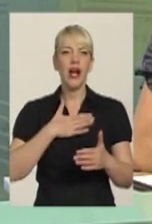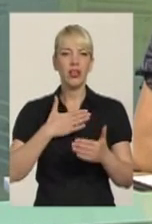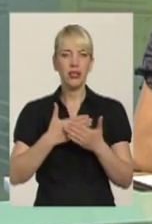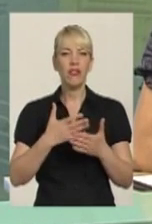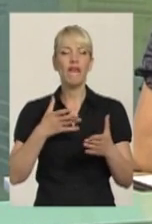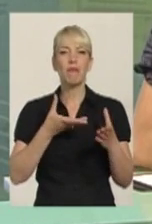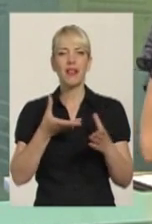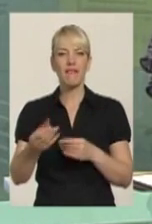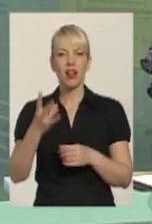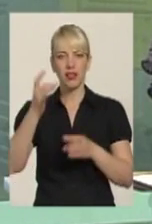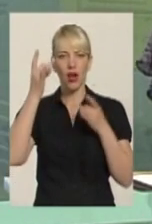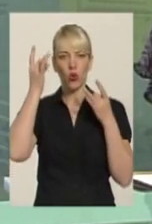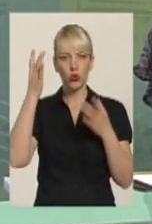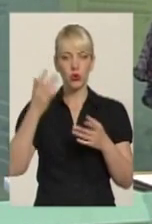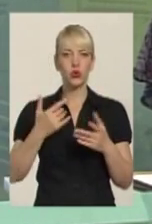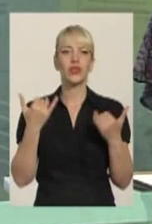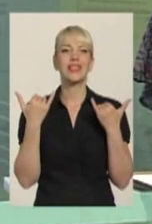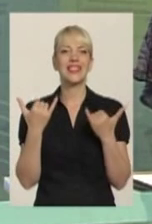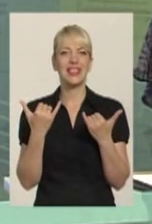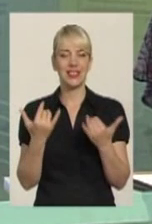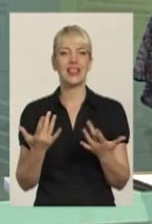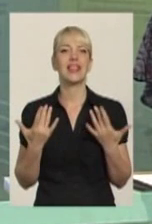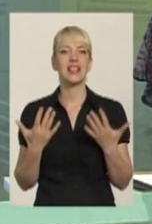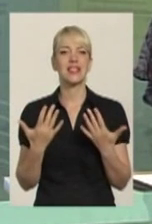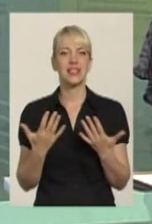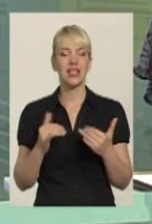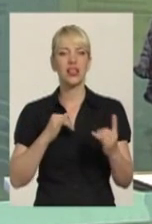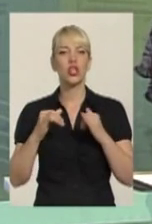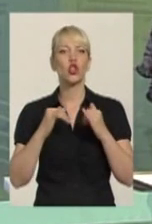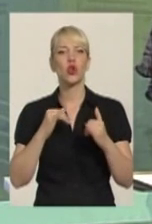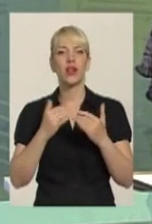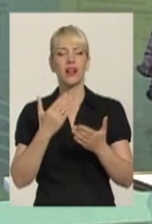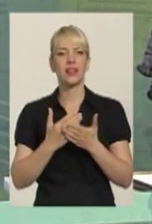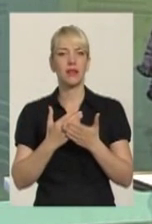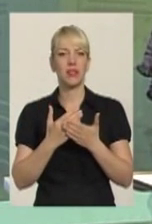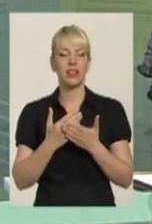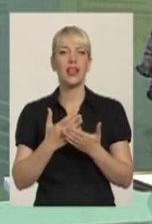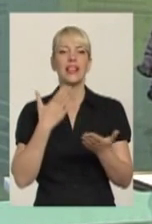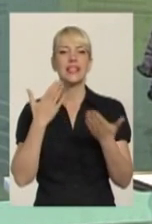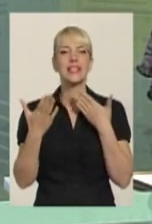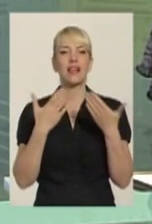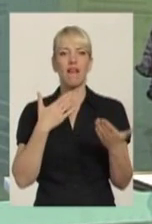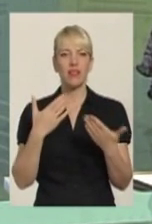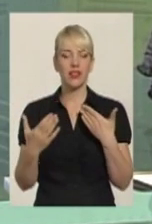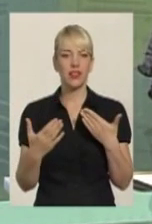культуру. Нині, наскільки толерантним є ставлення до